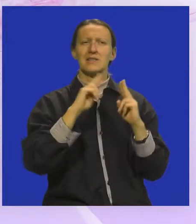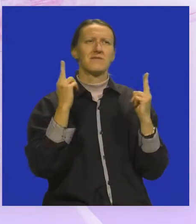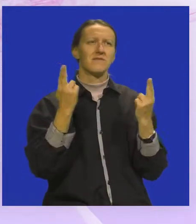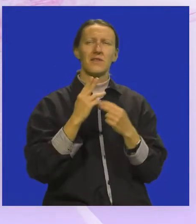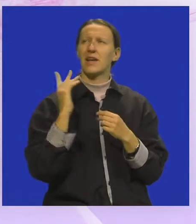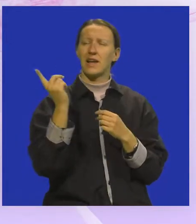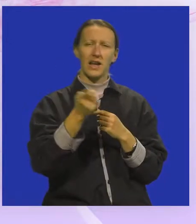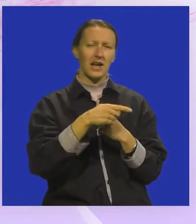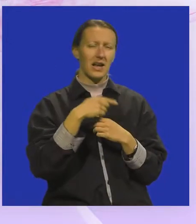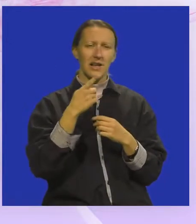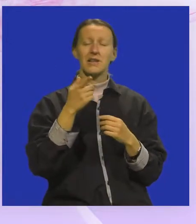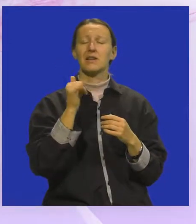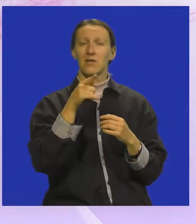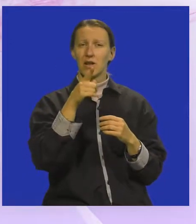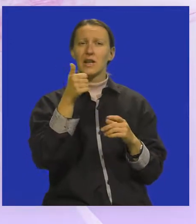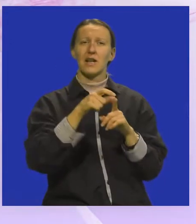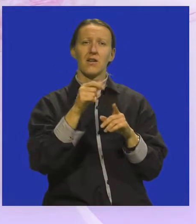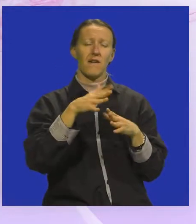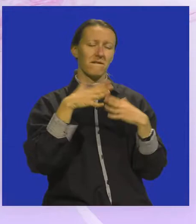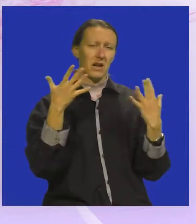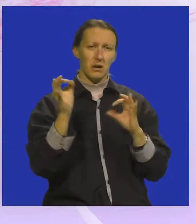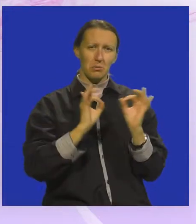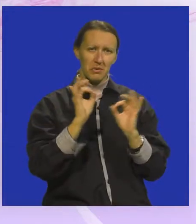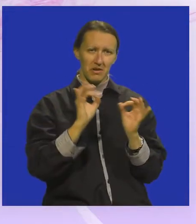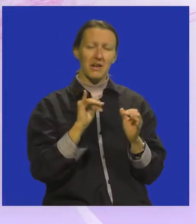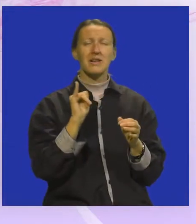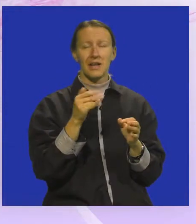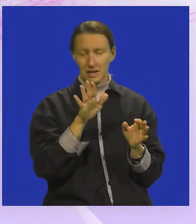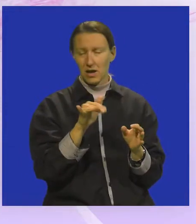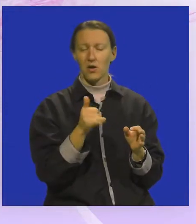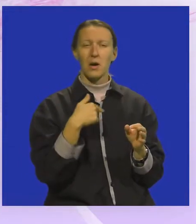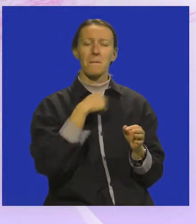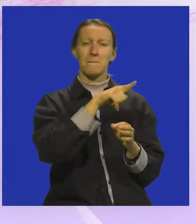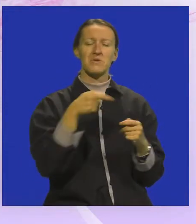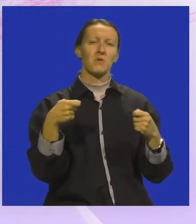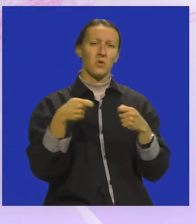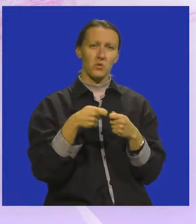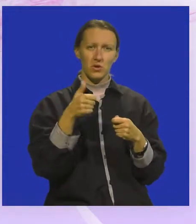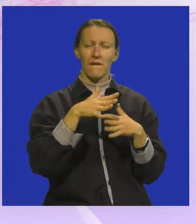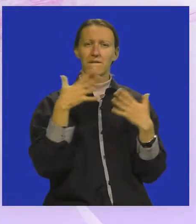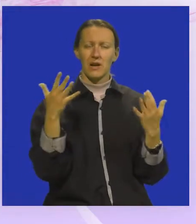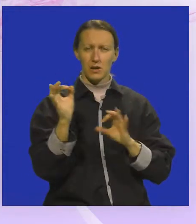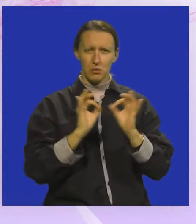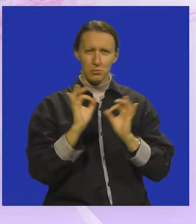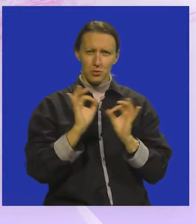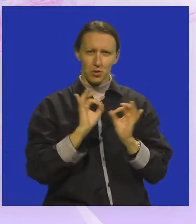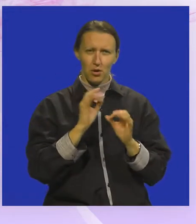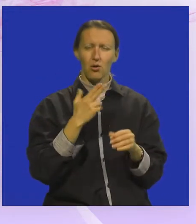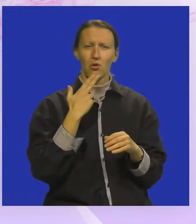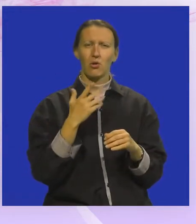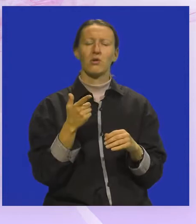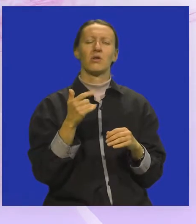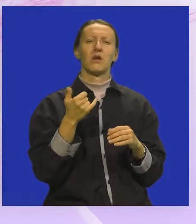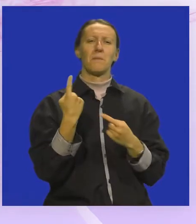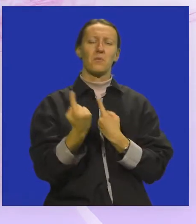ću ja reći, tako da ste postali dio jednog velikog projekta. Tako je, mi smo se priključili jednom velikom projektu koji